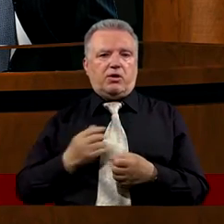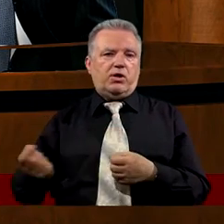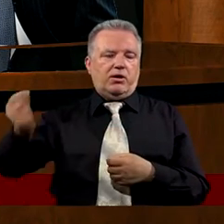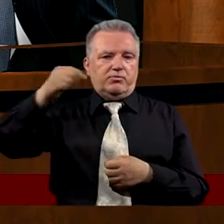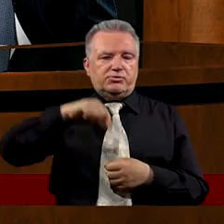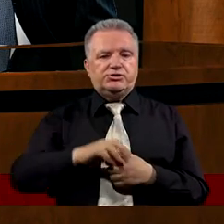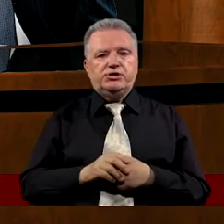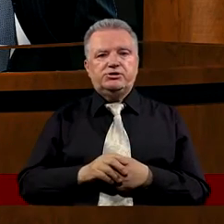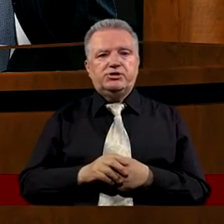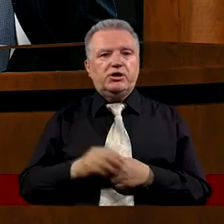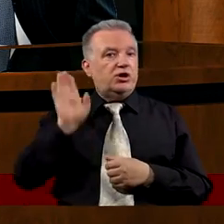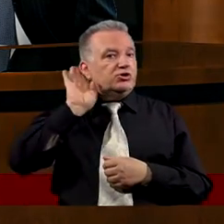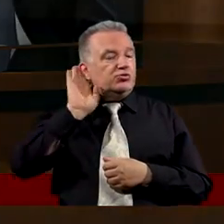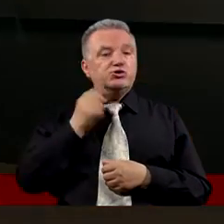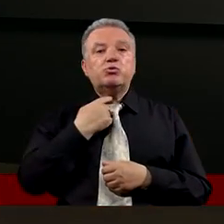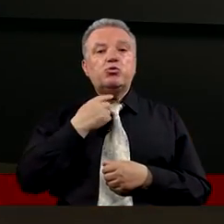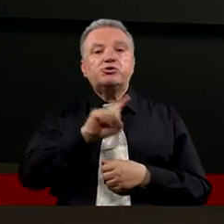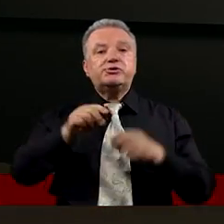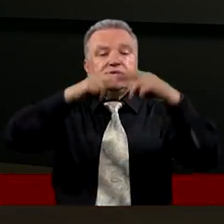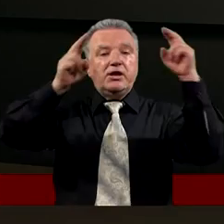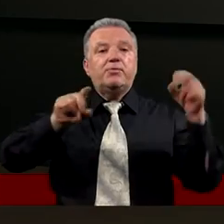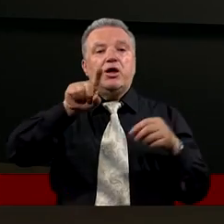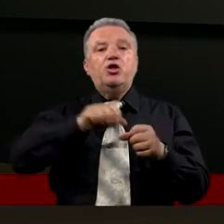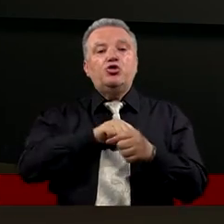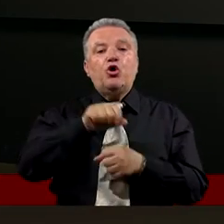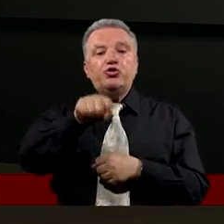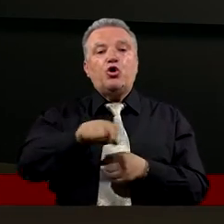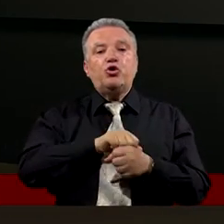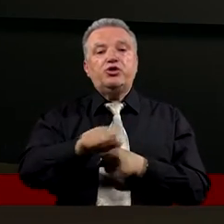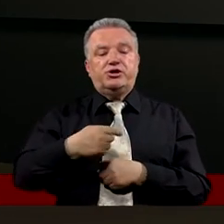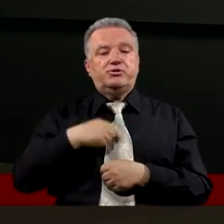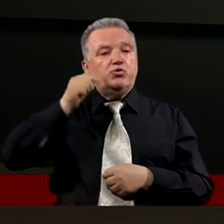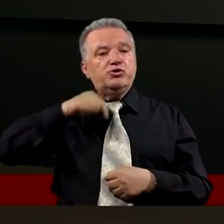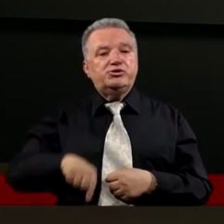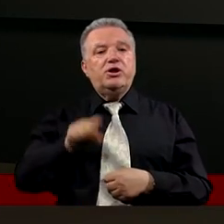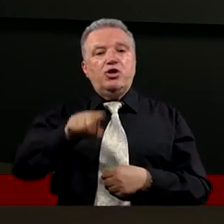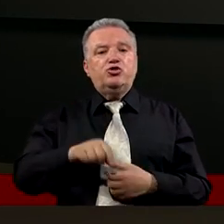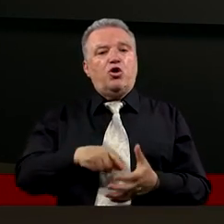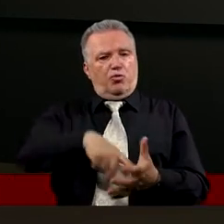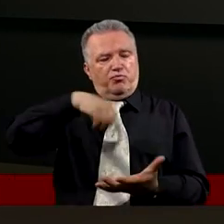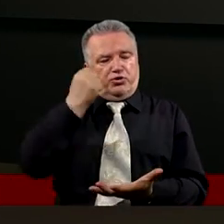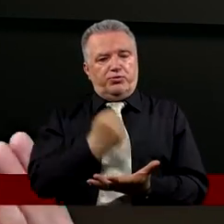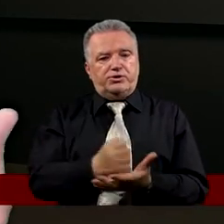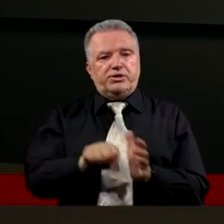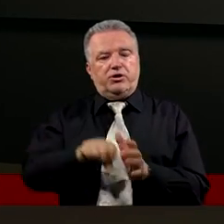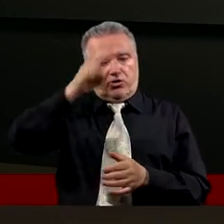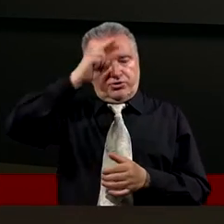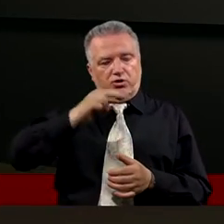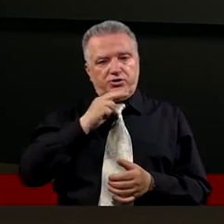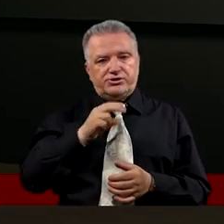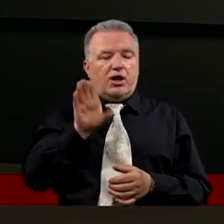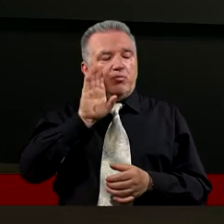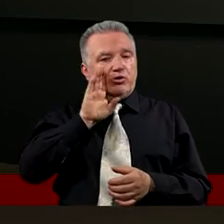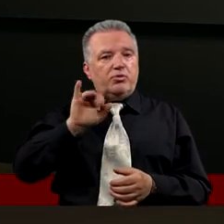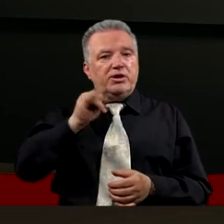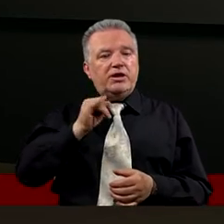Rozlega się głos z nieba Tak To jest ten mój syn Umiłowany To potwierdzenie od Ojca Podobnie jak przy chrzcie Przy